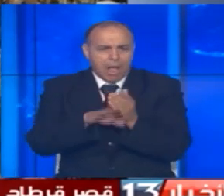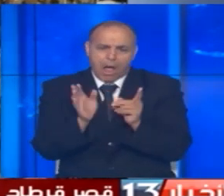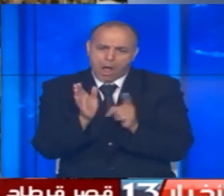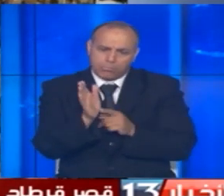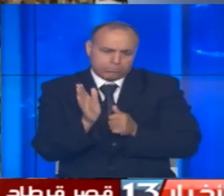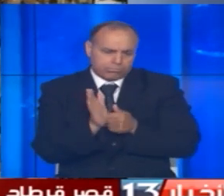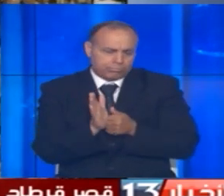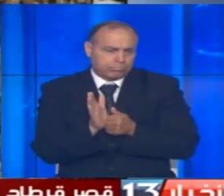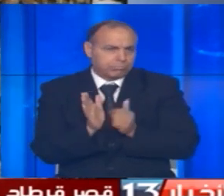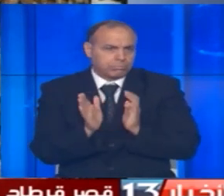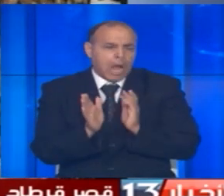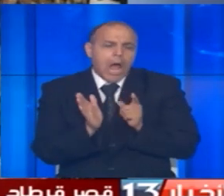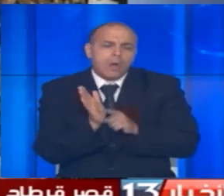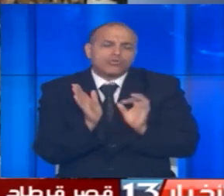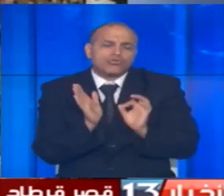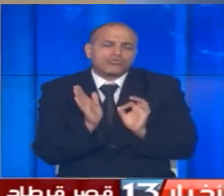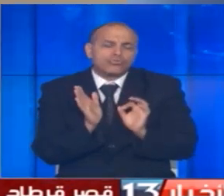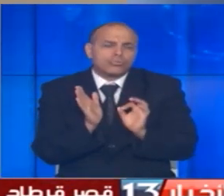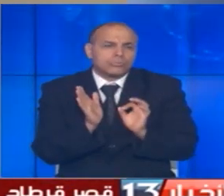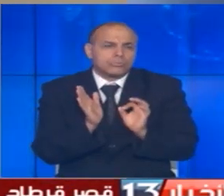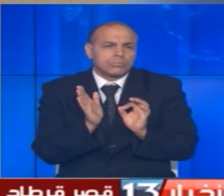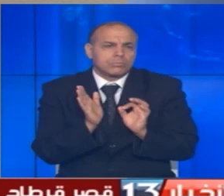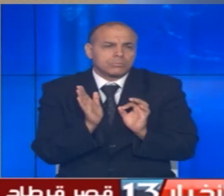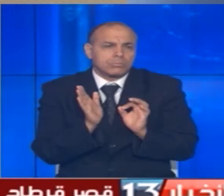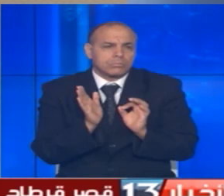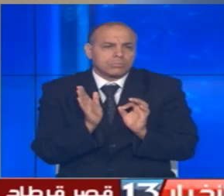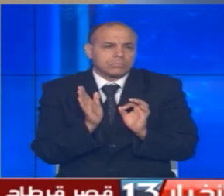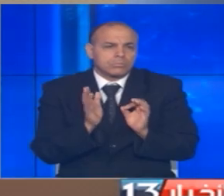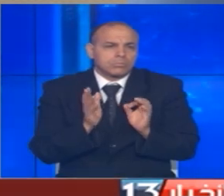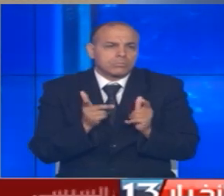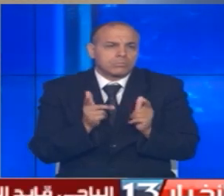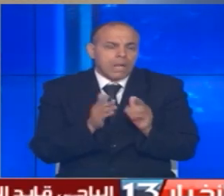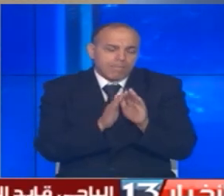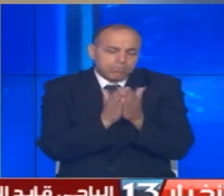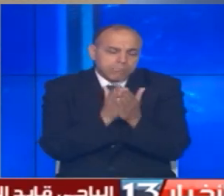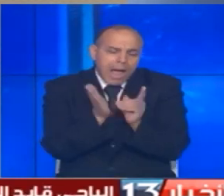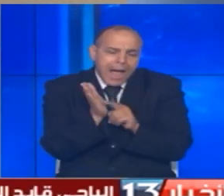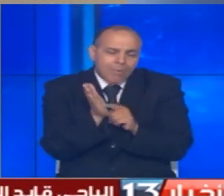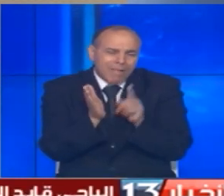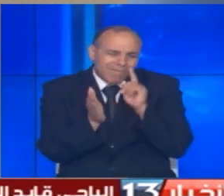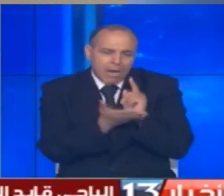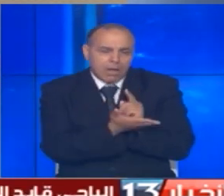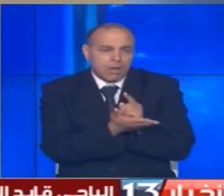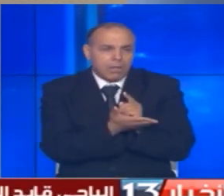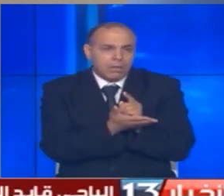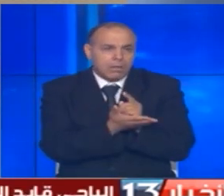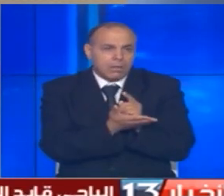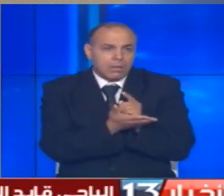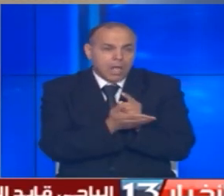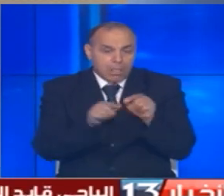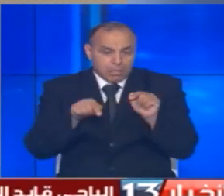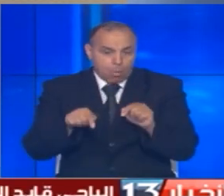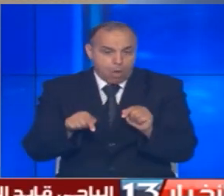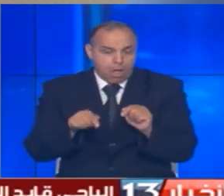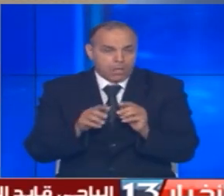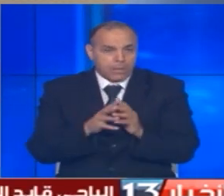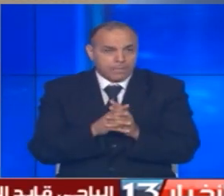ما هو قانون ما هو قانون يعني مجلة الأحوال الشخصية التي إلى الآن